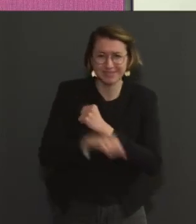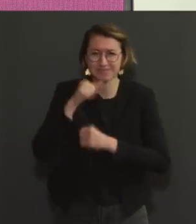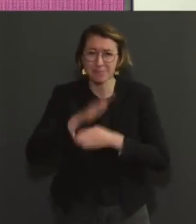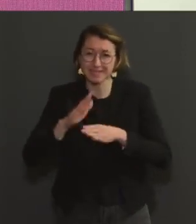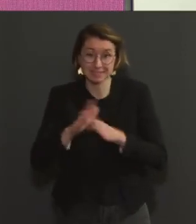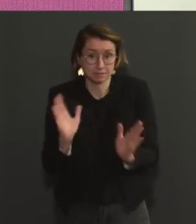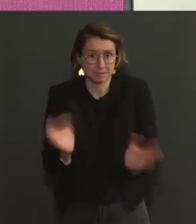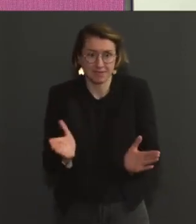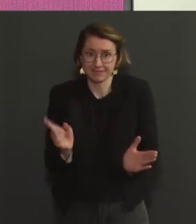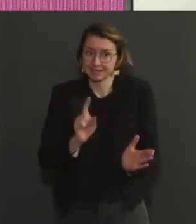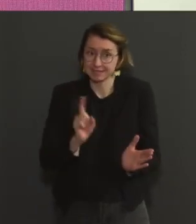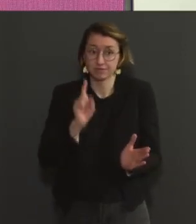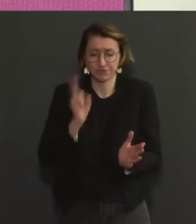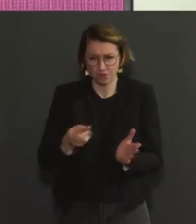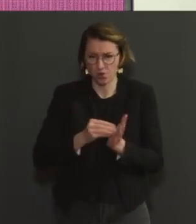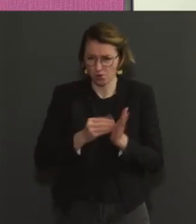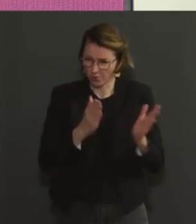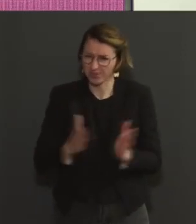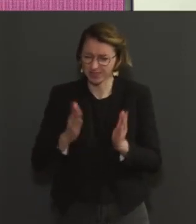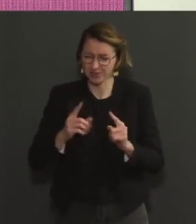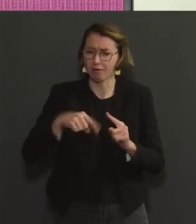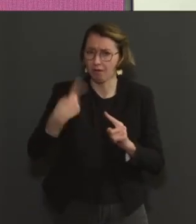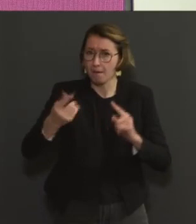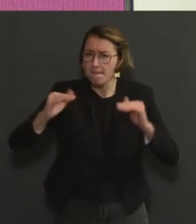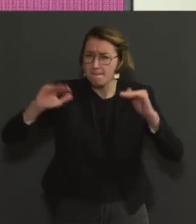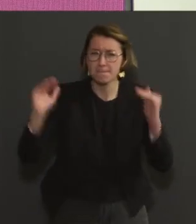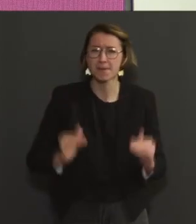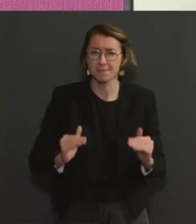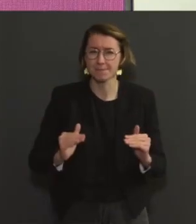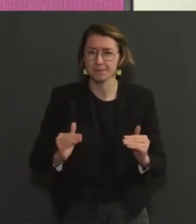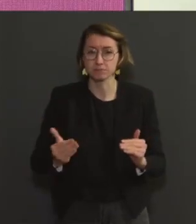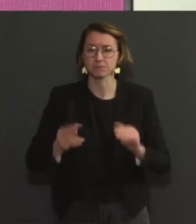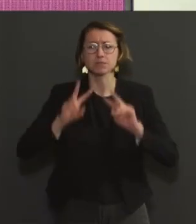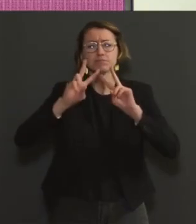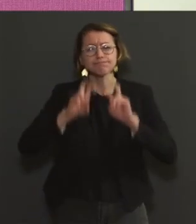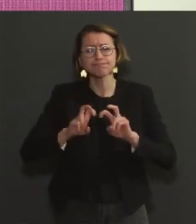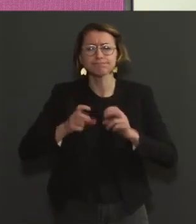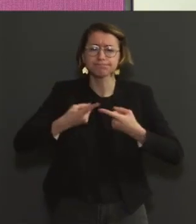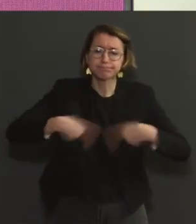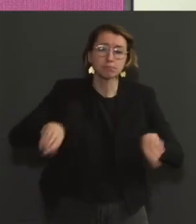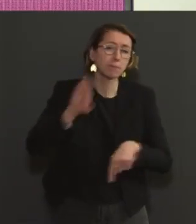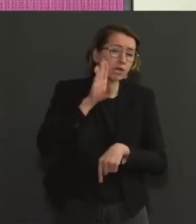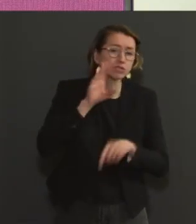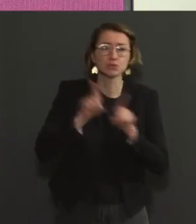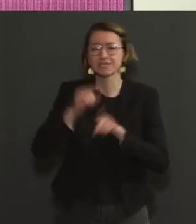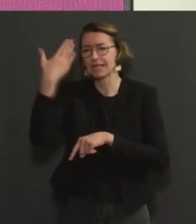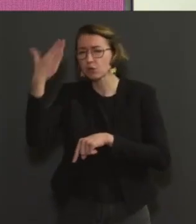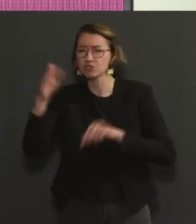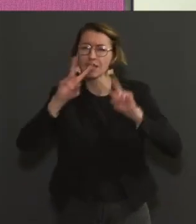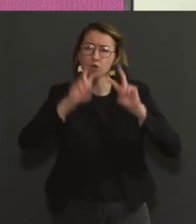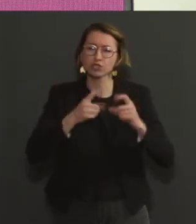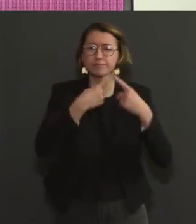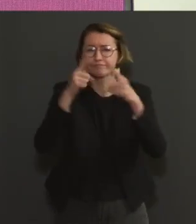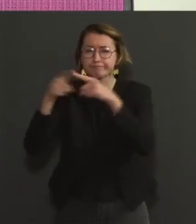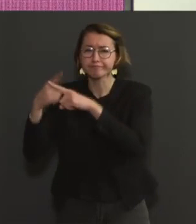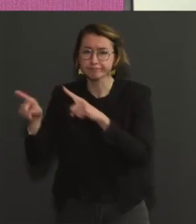De nombreuses études, aussi bien belges qu'étrangères, en Europe entre autres, montrent que dans quasi tous les pays, les points de contact et de transmission